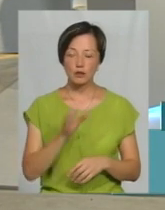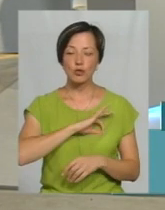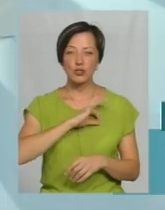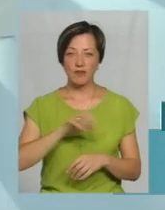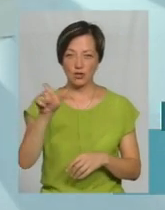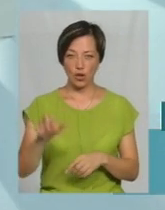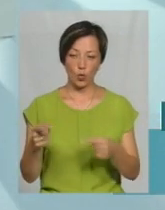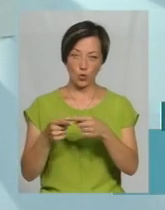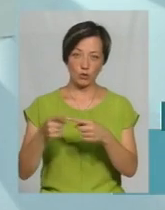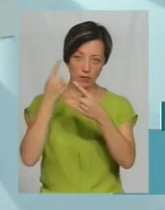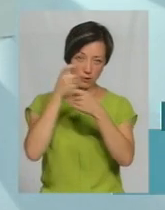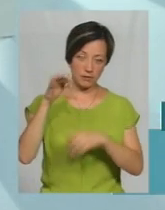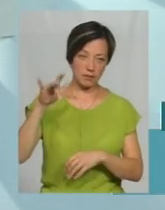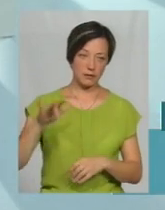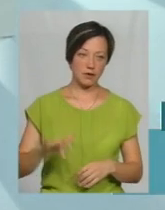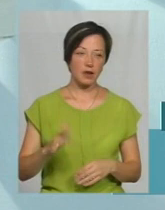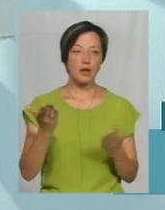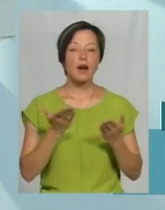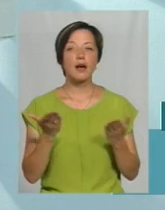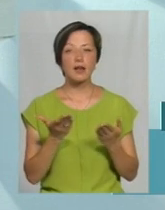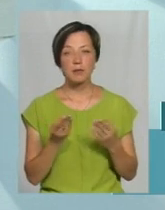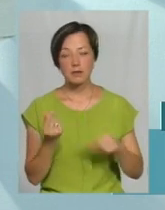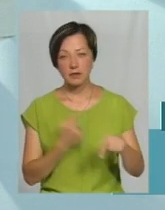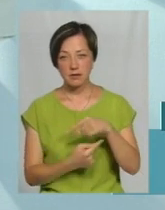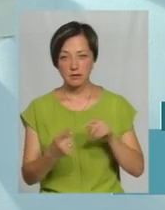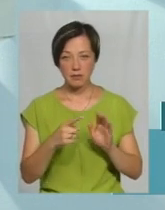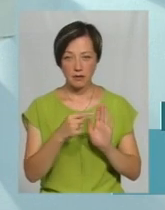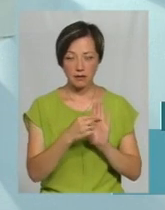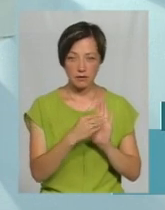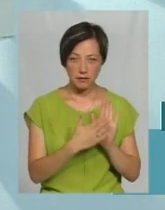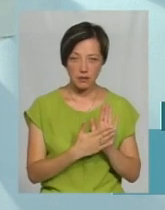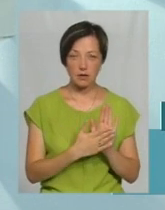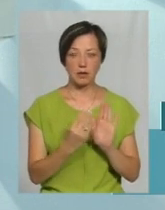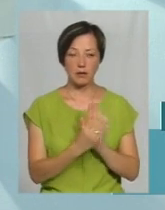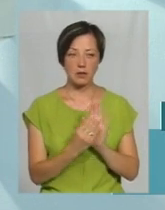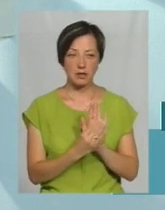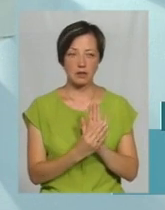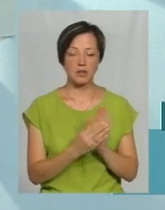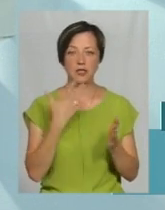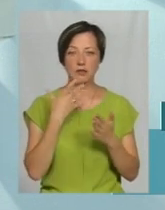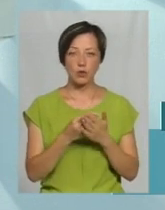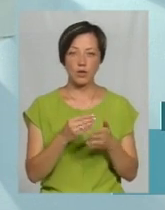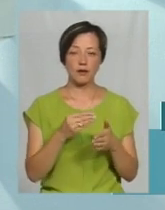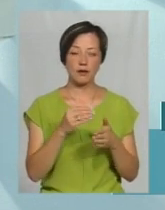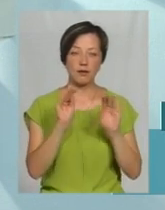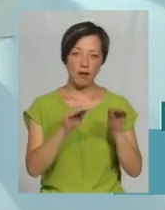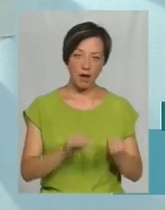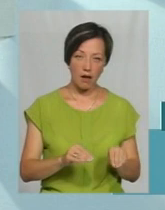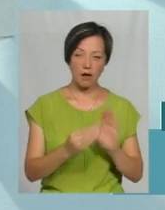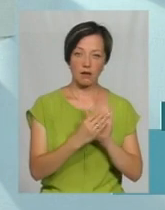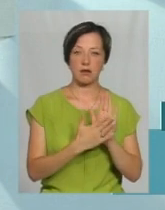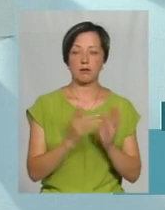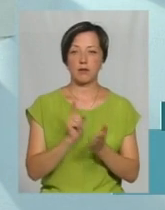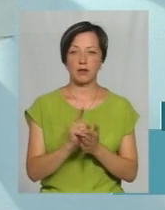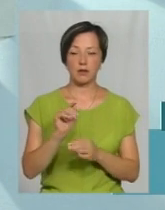куточок споживача, де написано, який це підприємець, якщо він, да, він повинен написати свої індентифікаційні дані, повинен